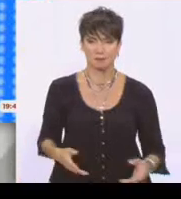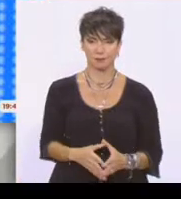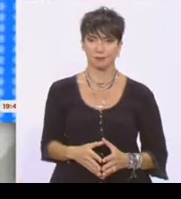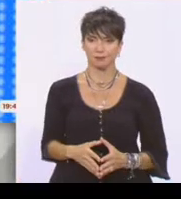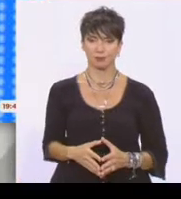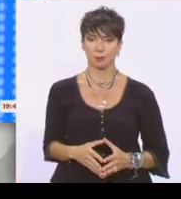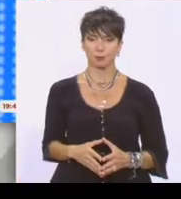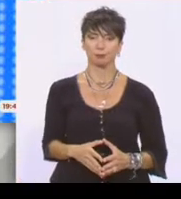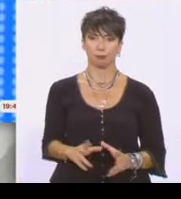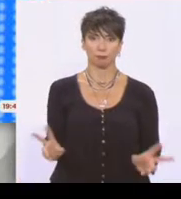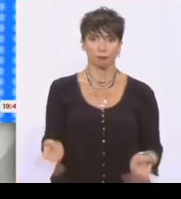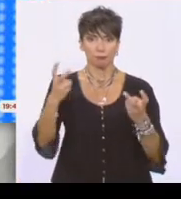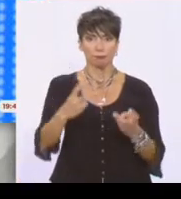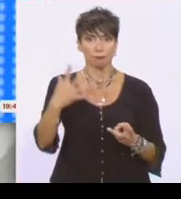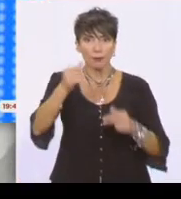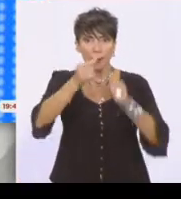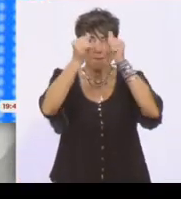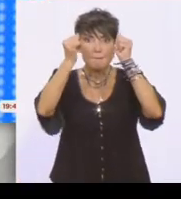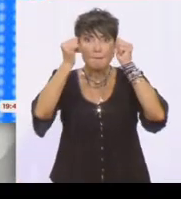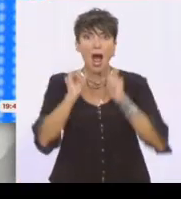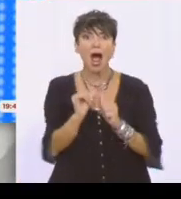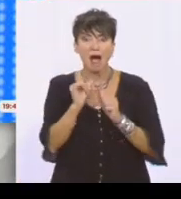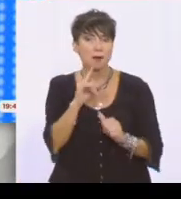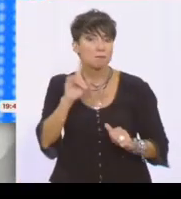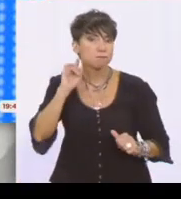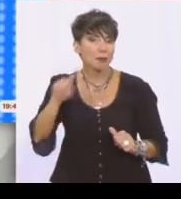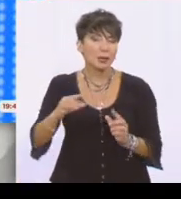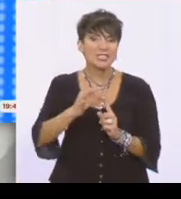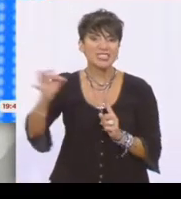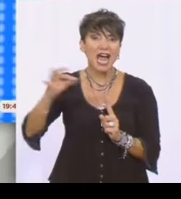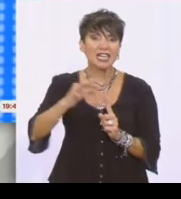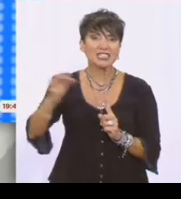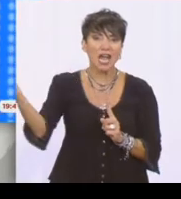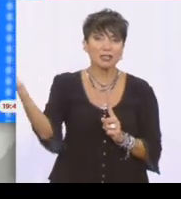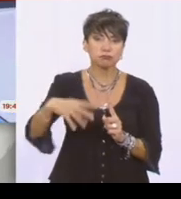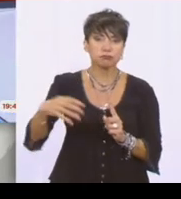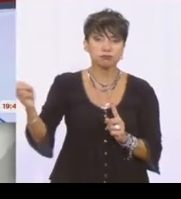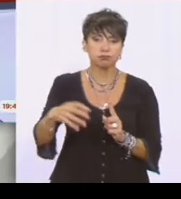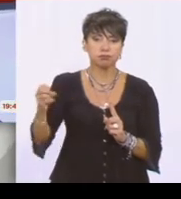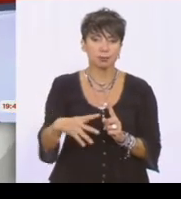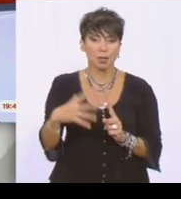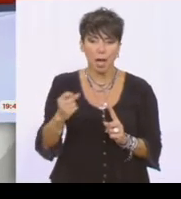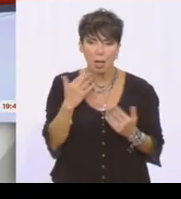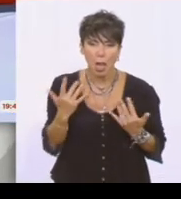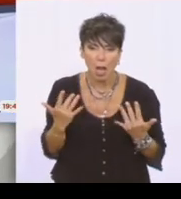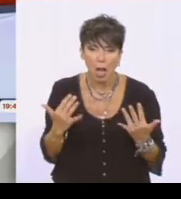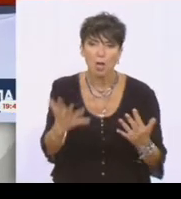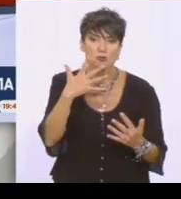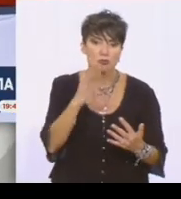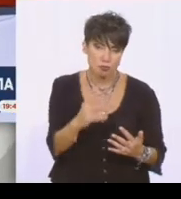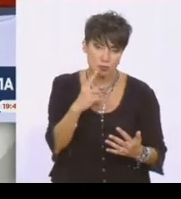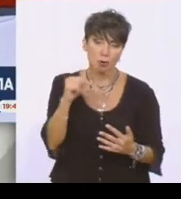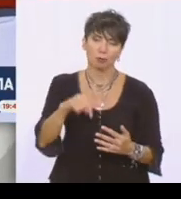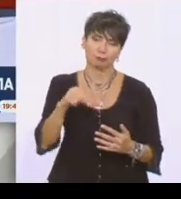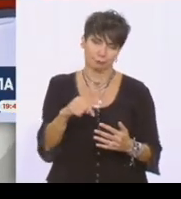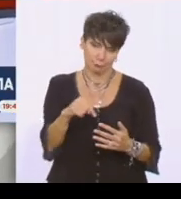Να έρθουμε τώρα στην αποκάλυψη ενός κυκλώματος στο οποίο εισήγαγε παράνομα σιτηρά. Ο Σταύρος Μονεβασιώτης είναι μαζί μου. Η έλεγχη για την αντιμετώπιση της ασχροκέρδιας στην αγορά